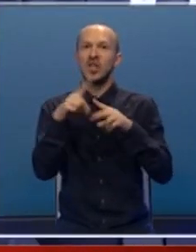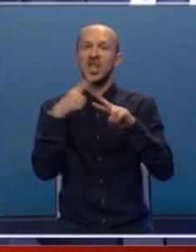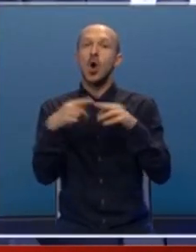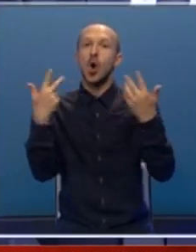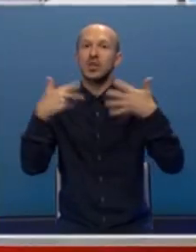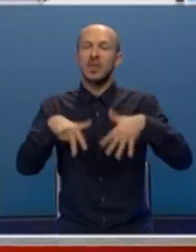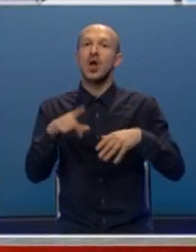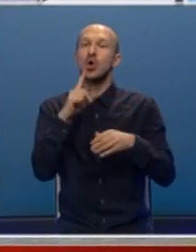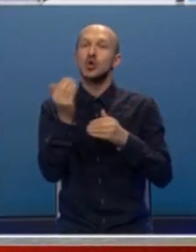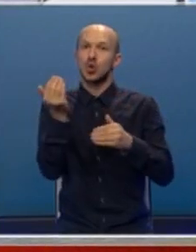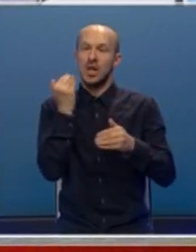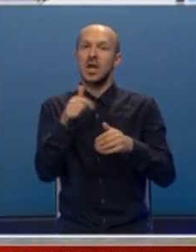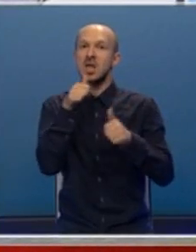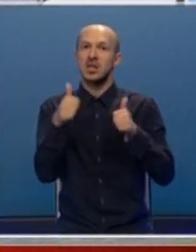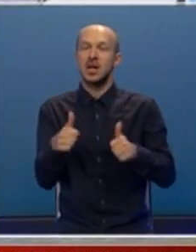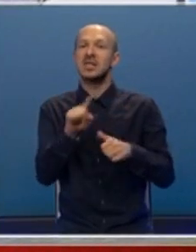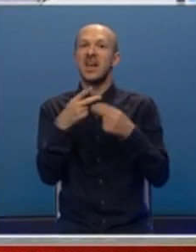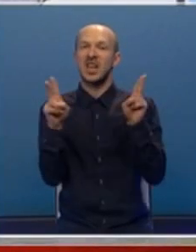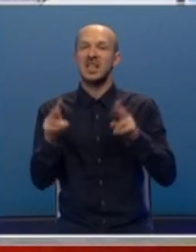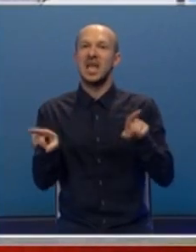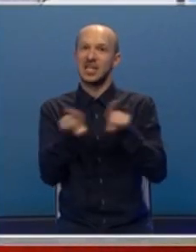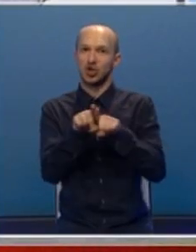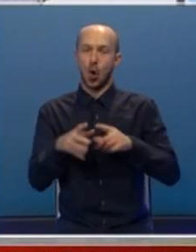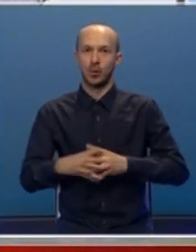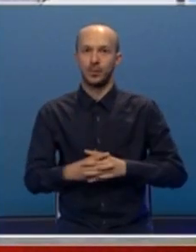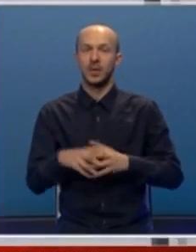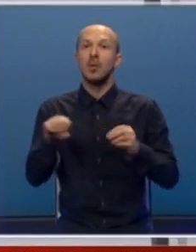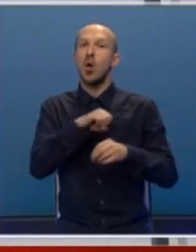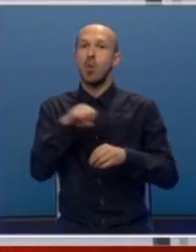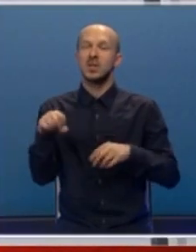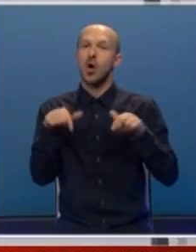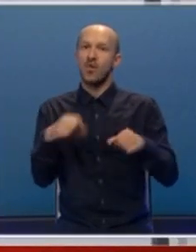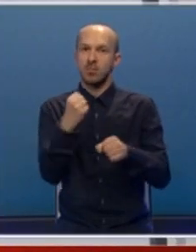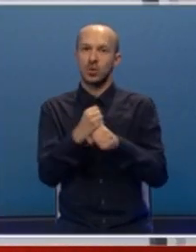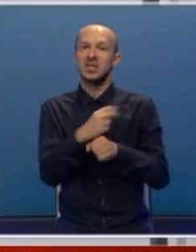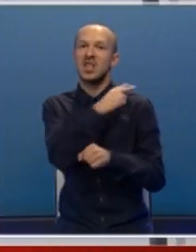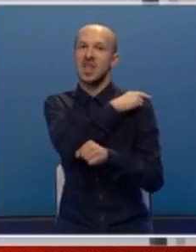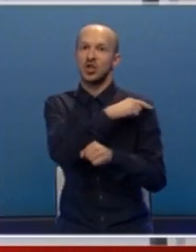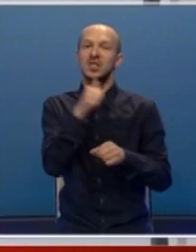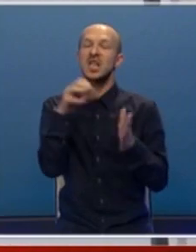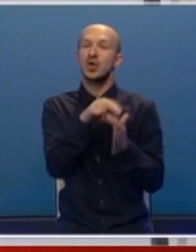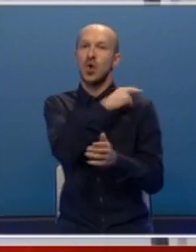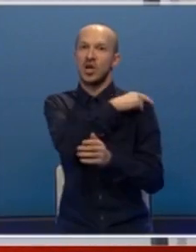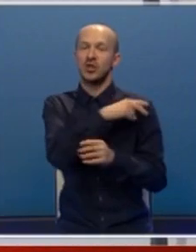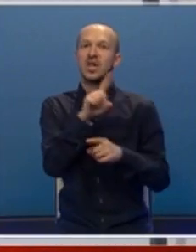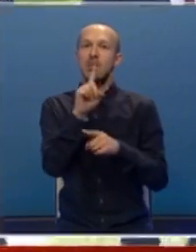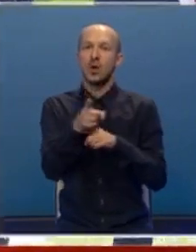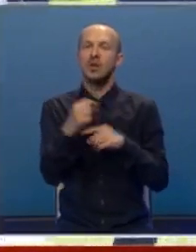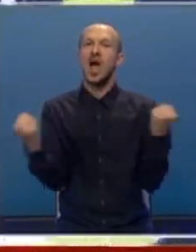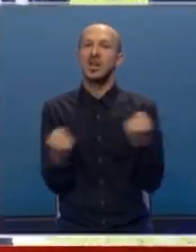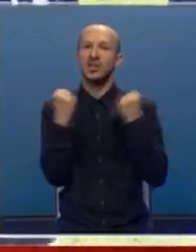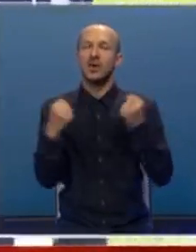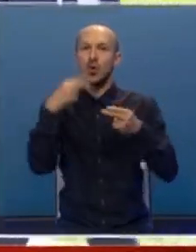8.000 koje su tada i danas ne vrede isto. Da bi se ubrzao ovaj proces, načalnici i gradonačalnici morali bi da